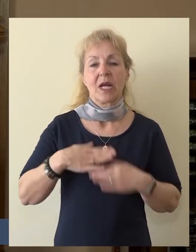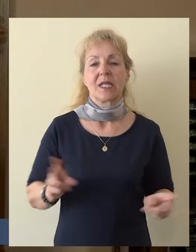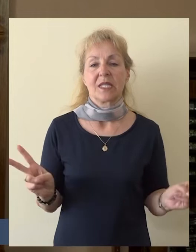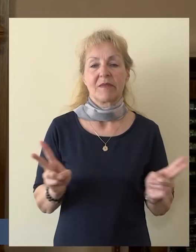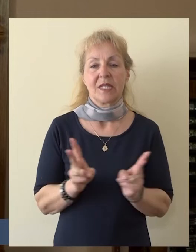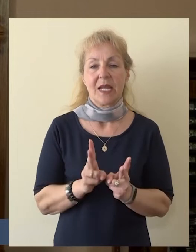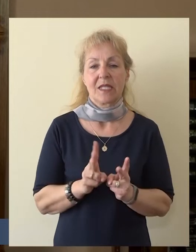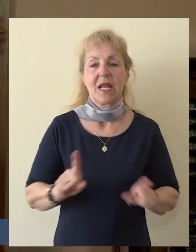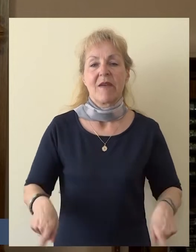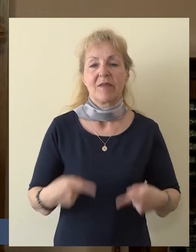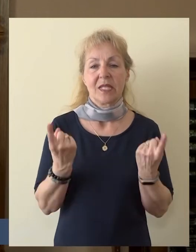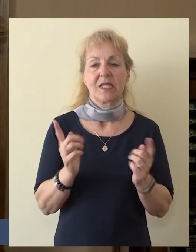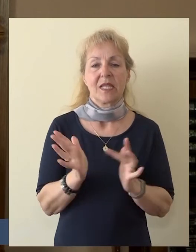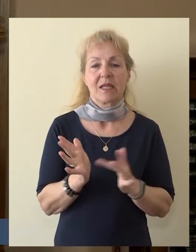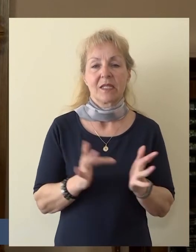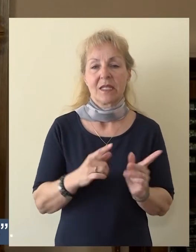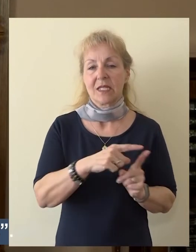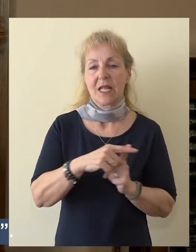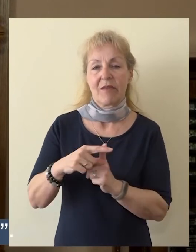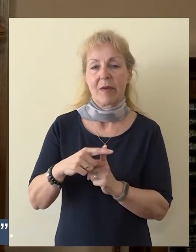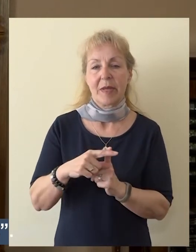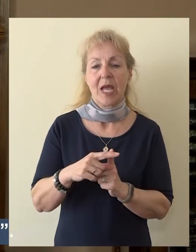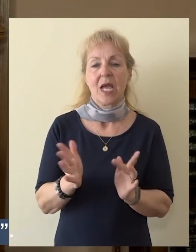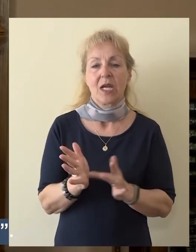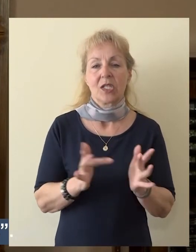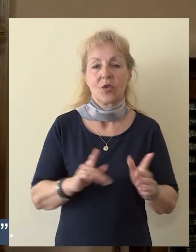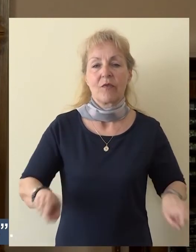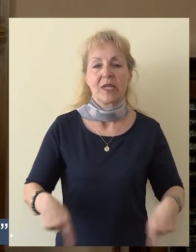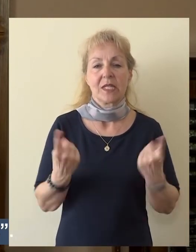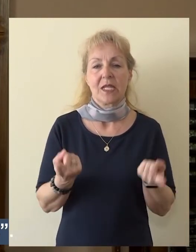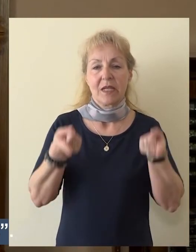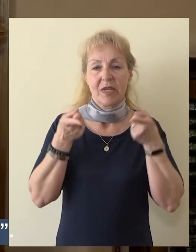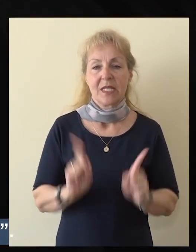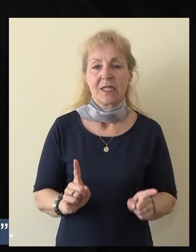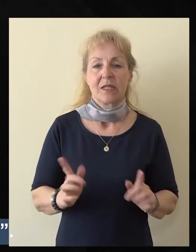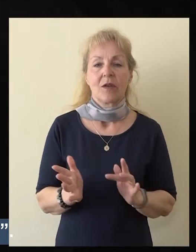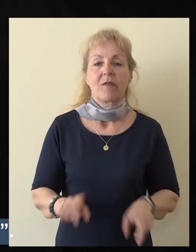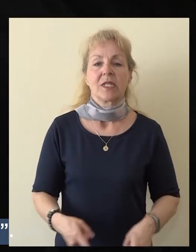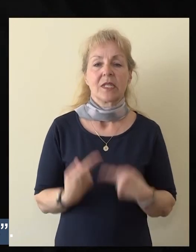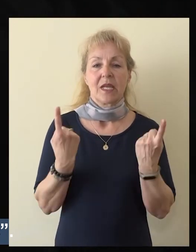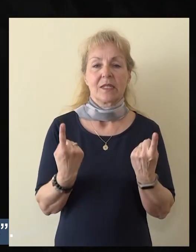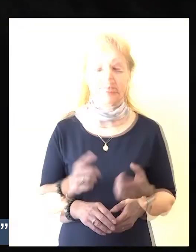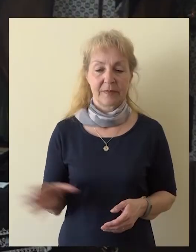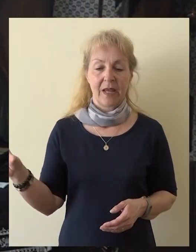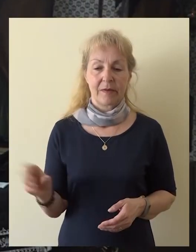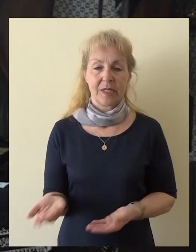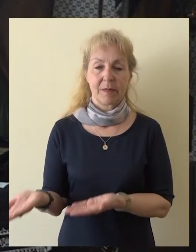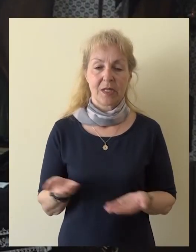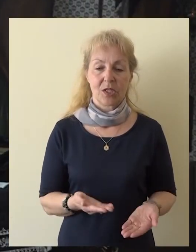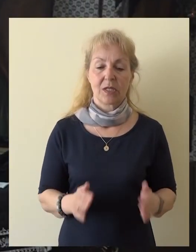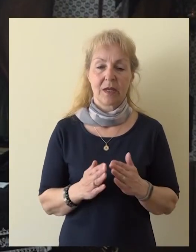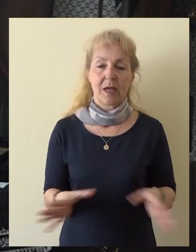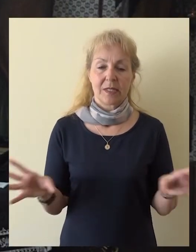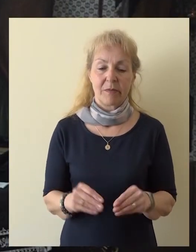радостно встретили воскресіння Христове приветствами словами. Христос воскресе, воистину воскресе. Усіх